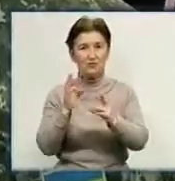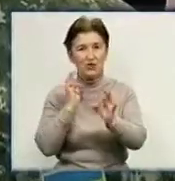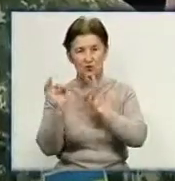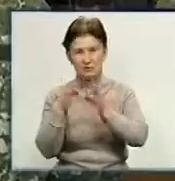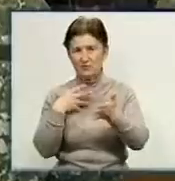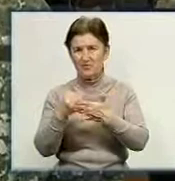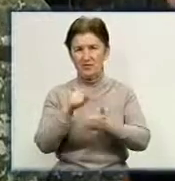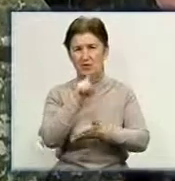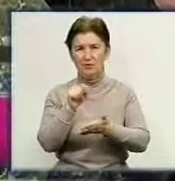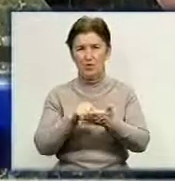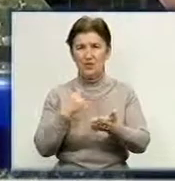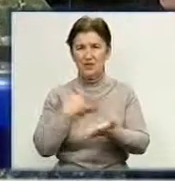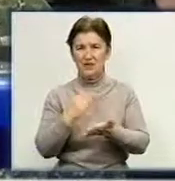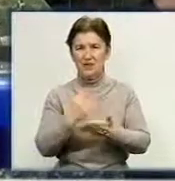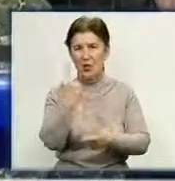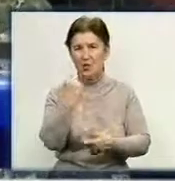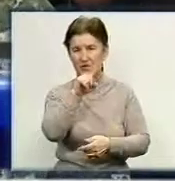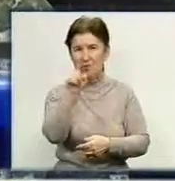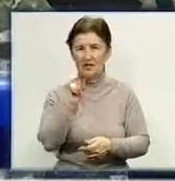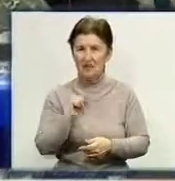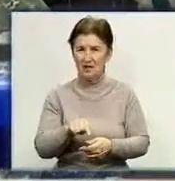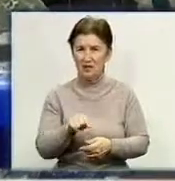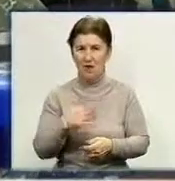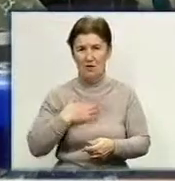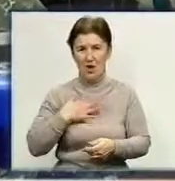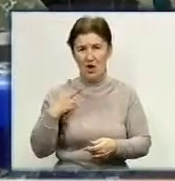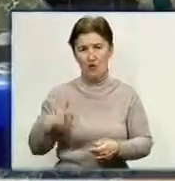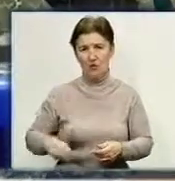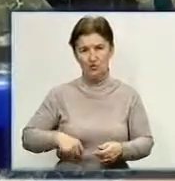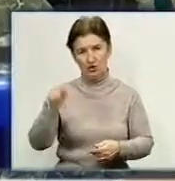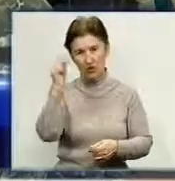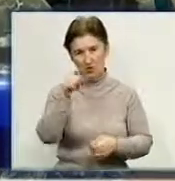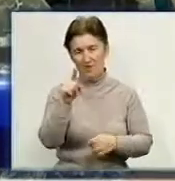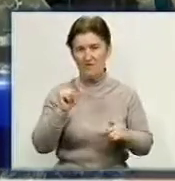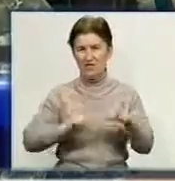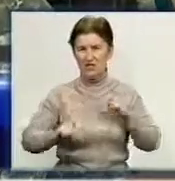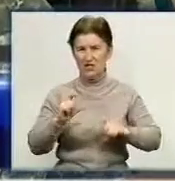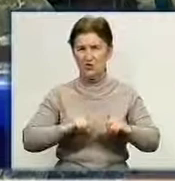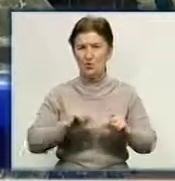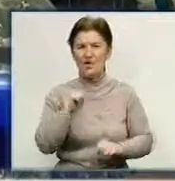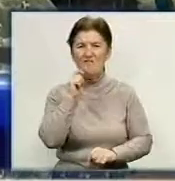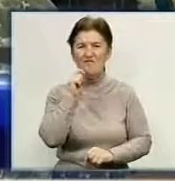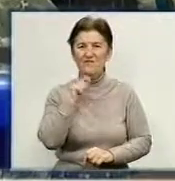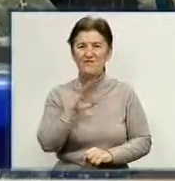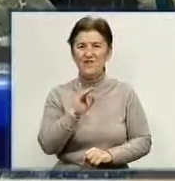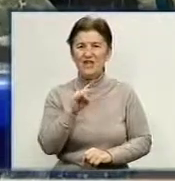питанням. Є у мене питання одне, тільки питання. У мене дочка вчиться в інституті Вініченка і